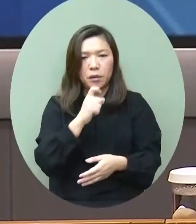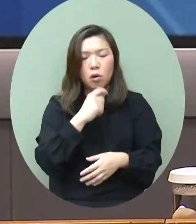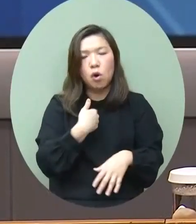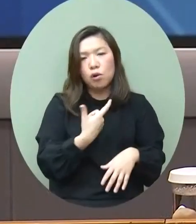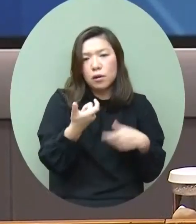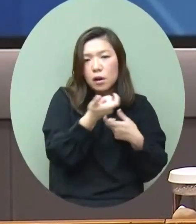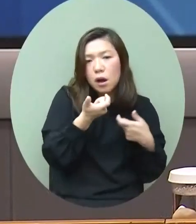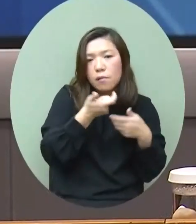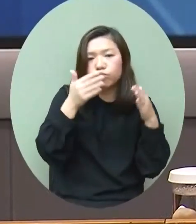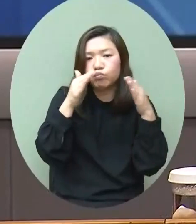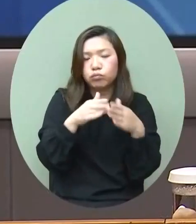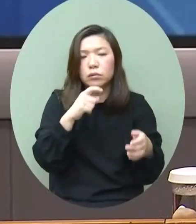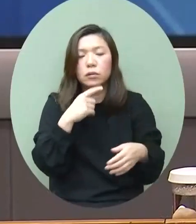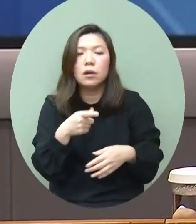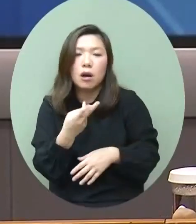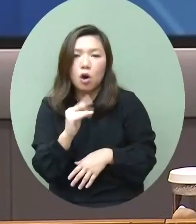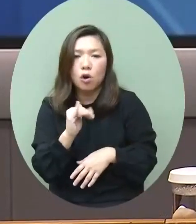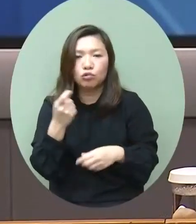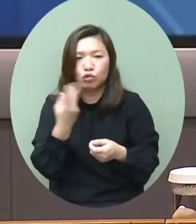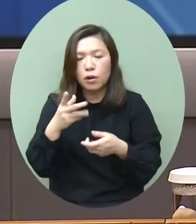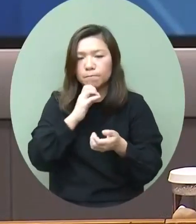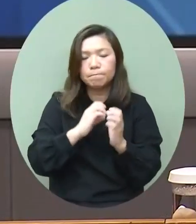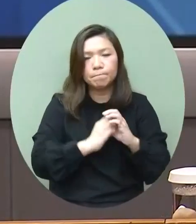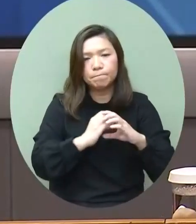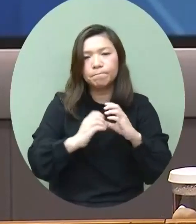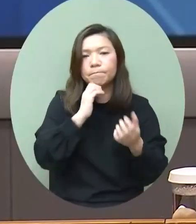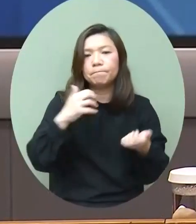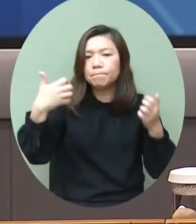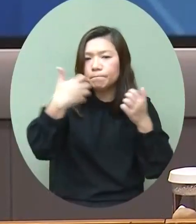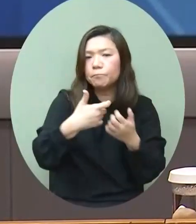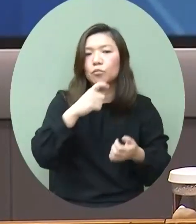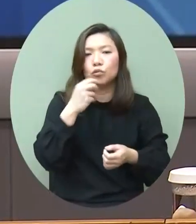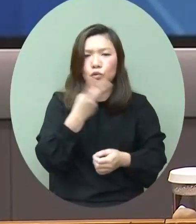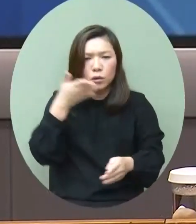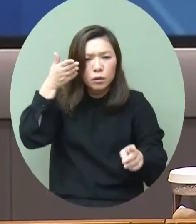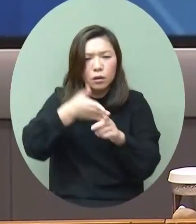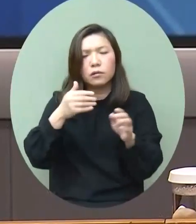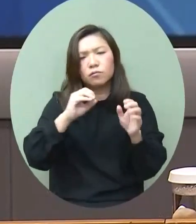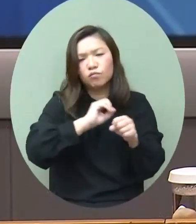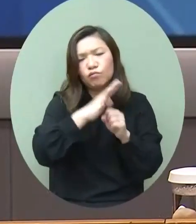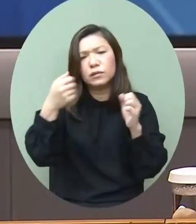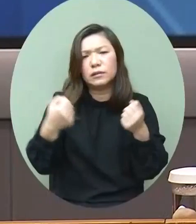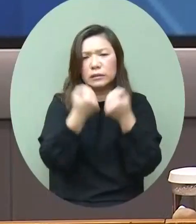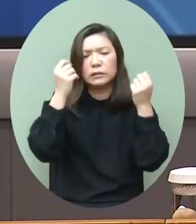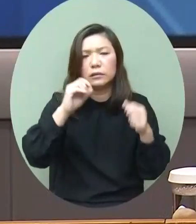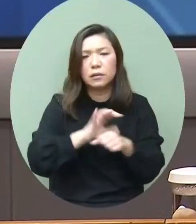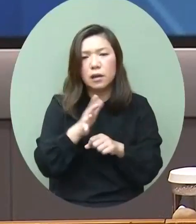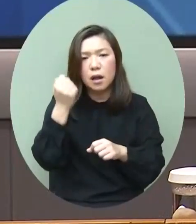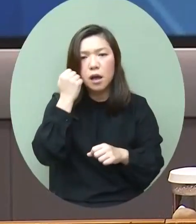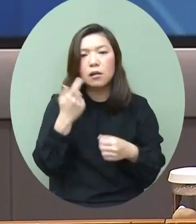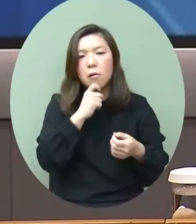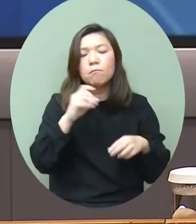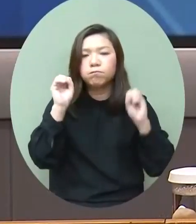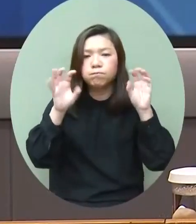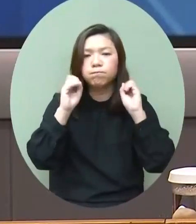也會繼續協調各個政府部門和交換機構去支援業界應對疫情的挑戰並且適時向市場發